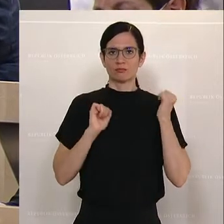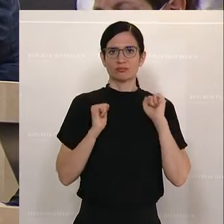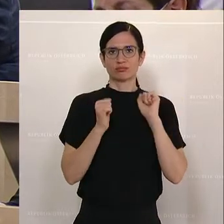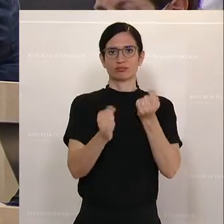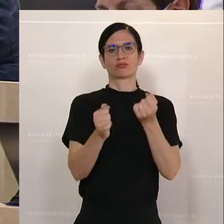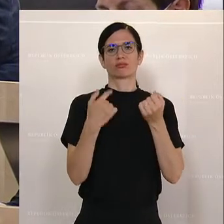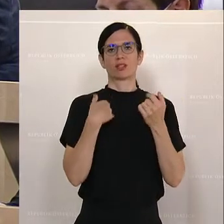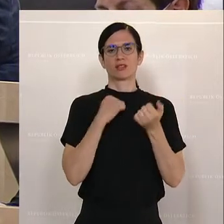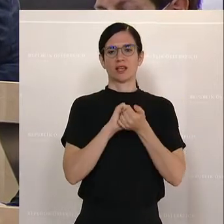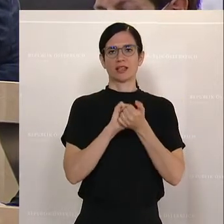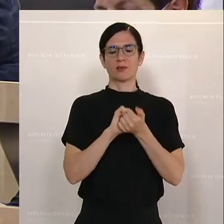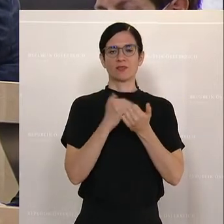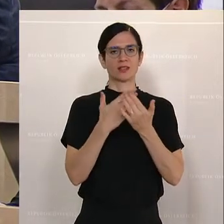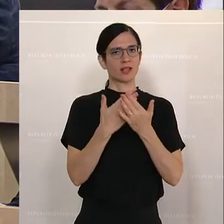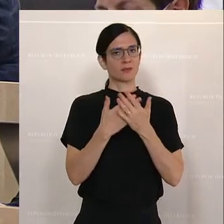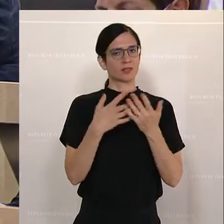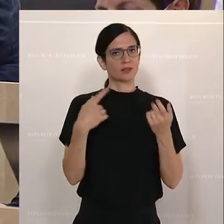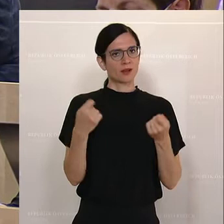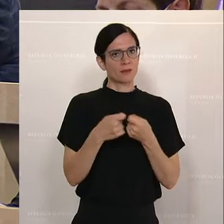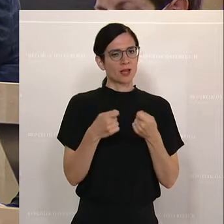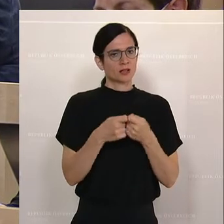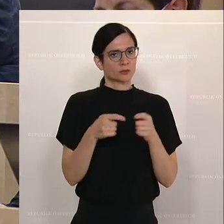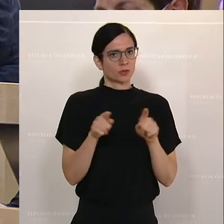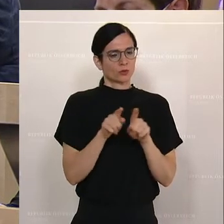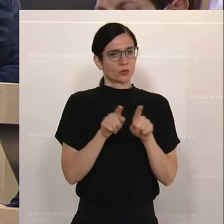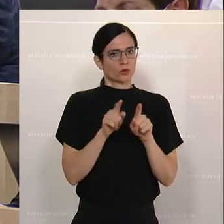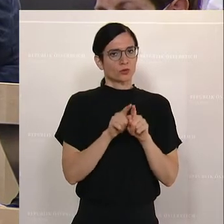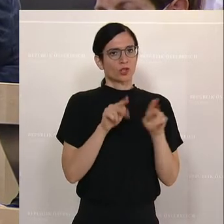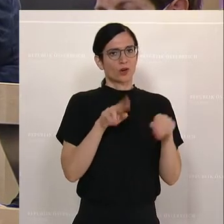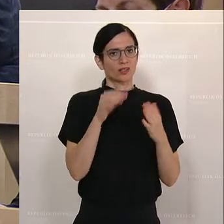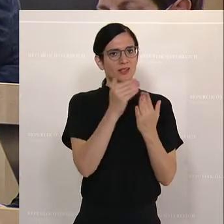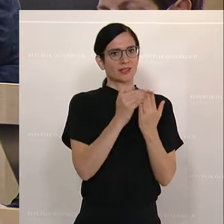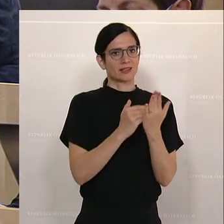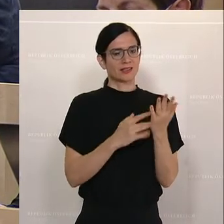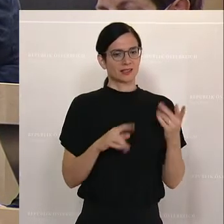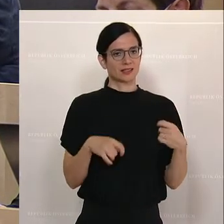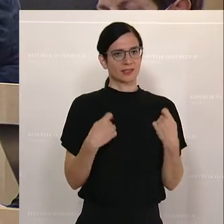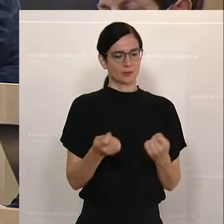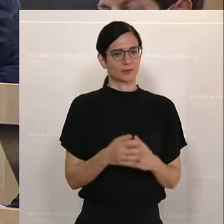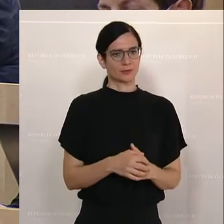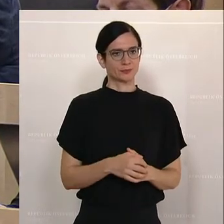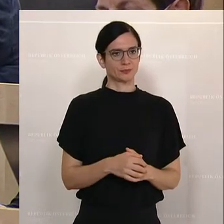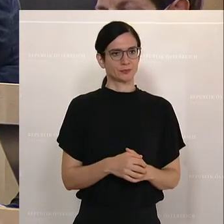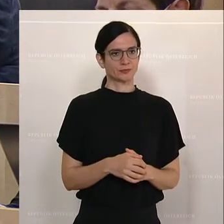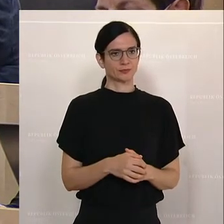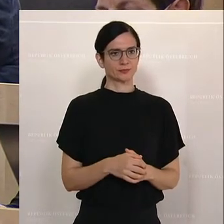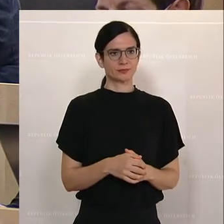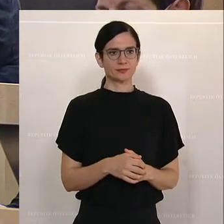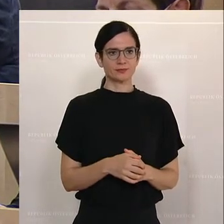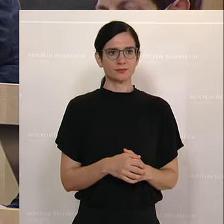einzusetzen, dass es diese Maßnahmen und Richtlinien auch gibt. Hier liegt eine Richtlinie vor, wo wir ein